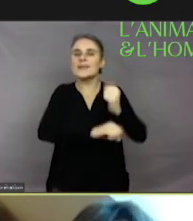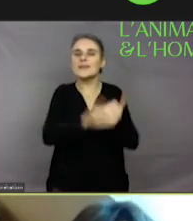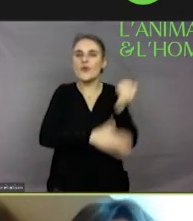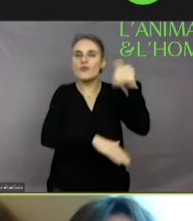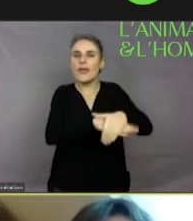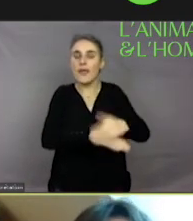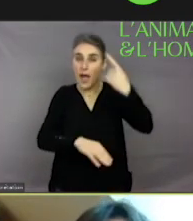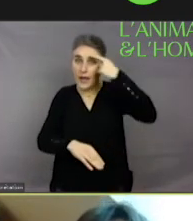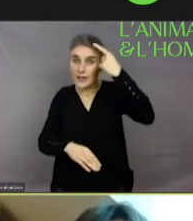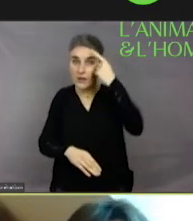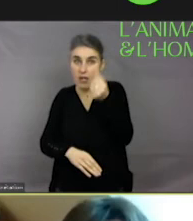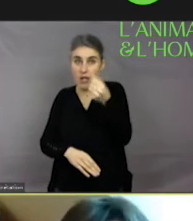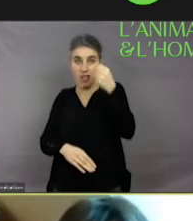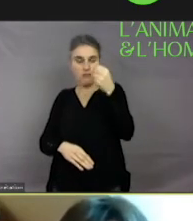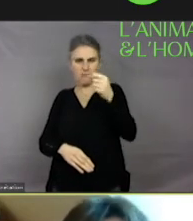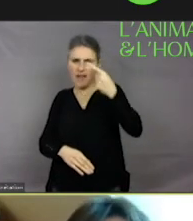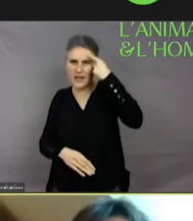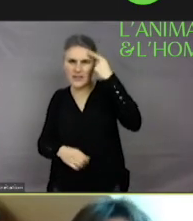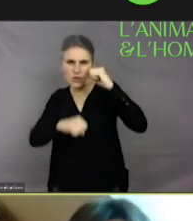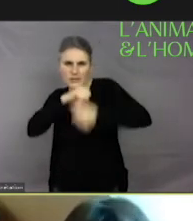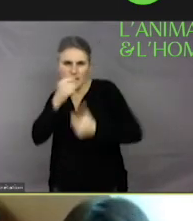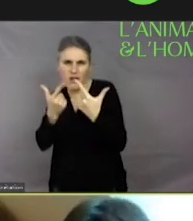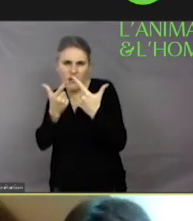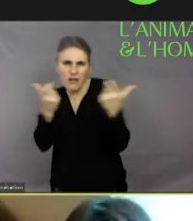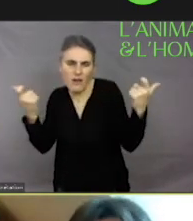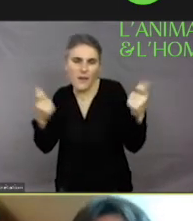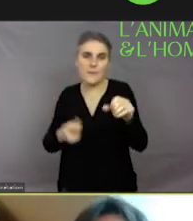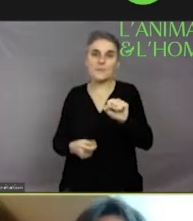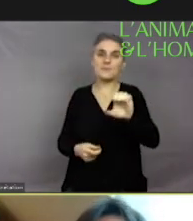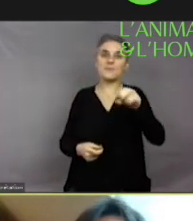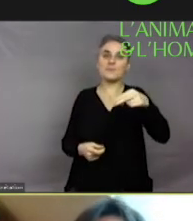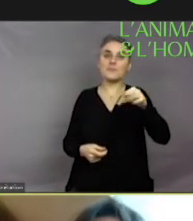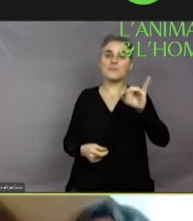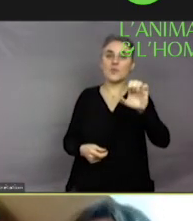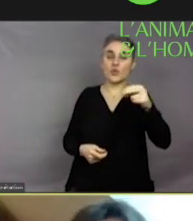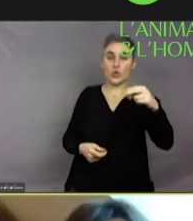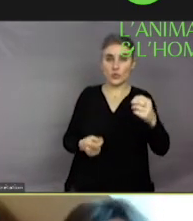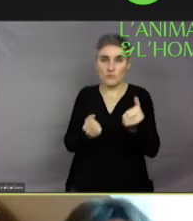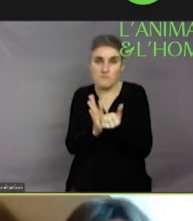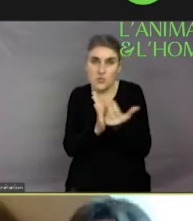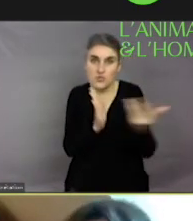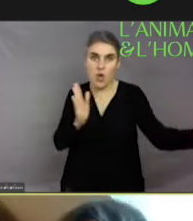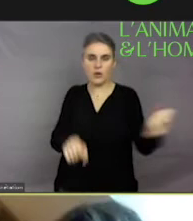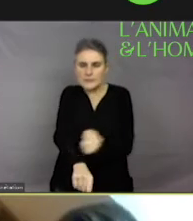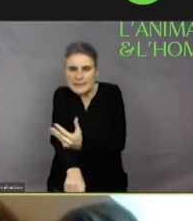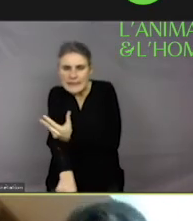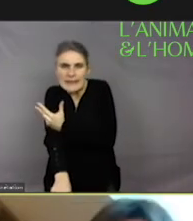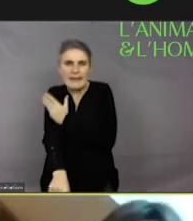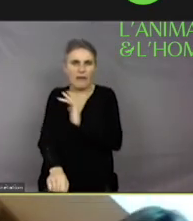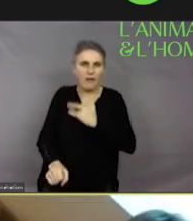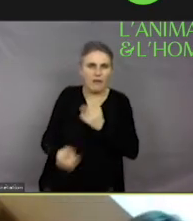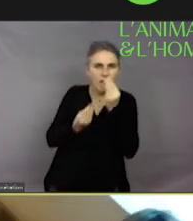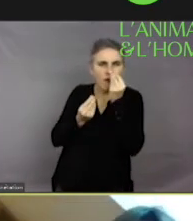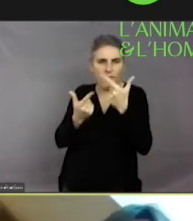n'y pas une forme d'intelligence, il y a des intelligences, il y a des sentiences et il y a des sensibilités. Et c'est vrai aussi pour les humains.